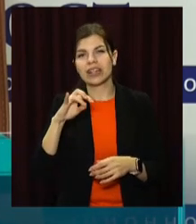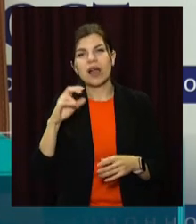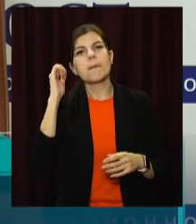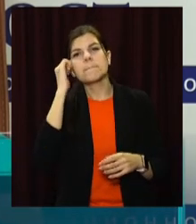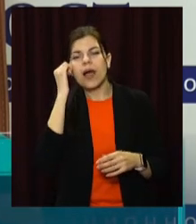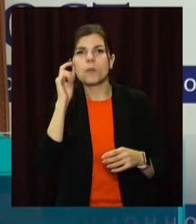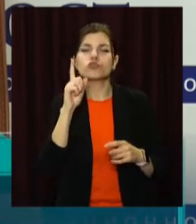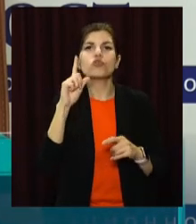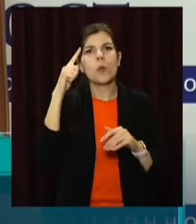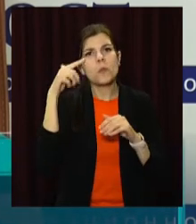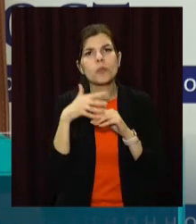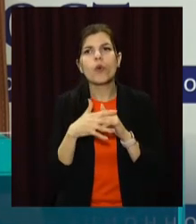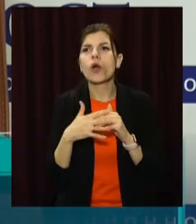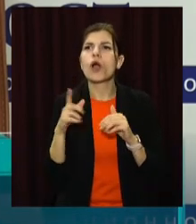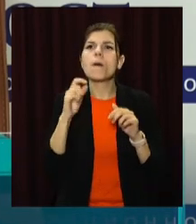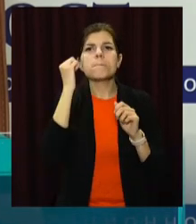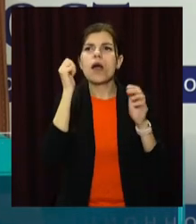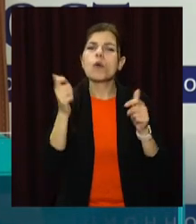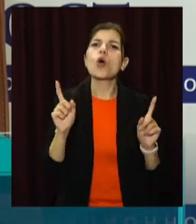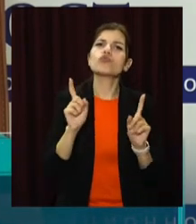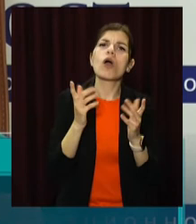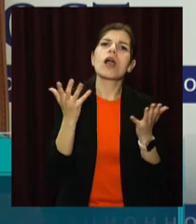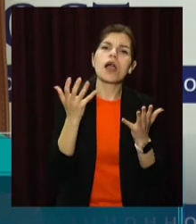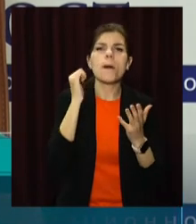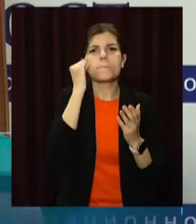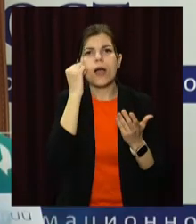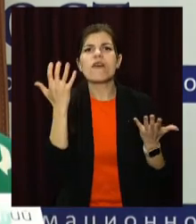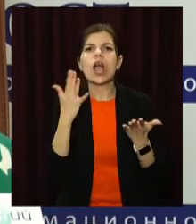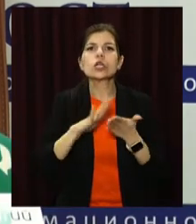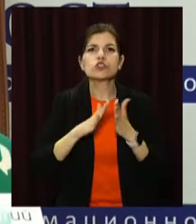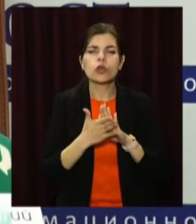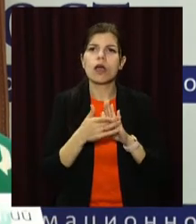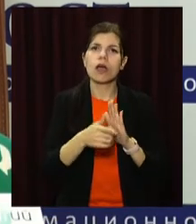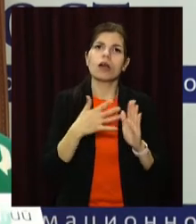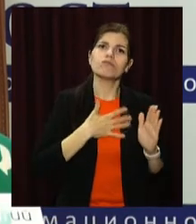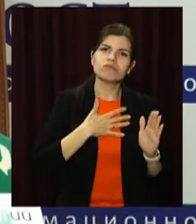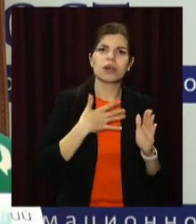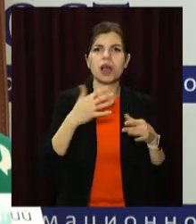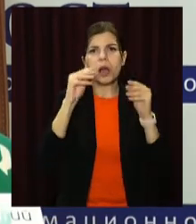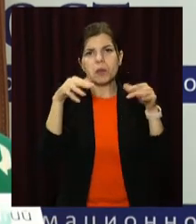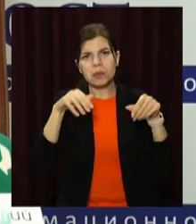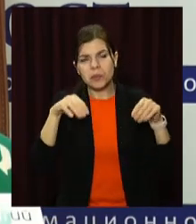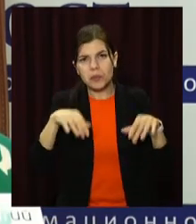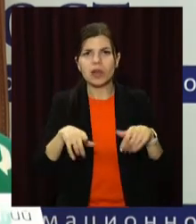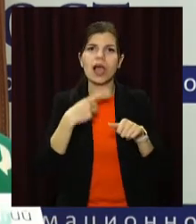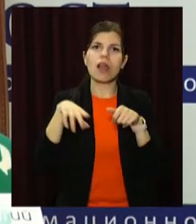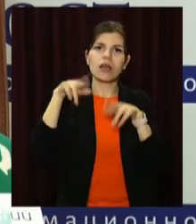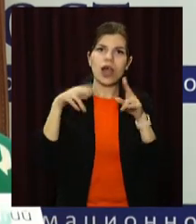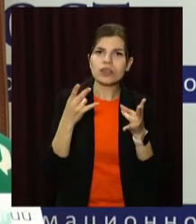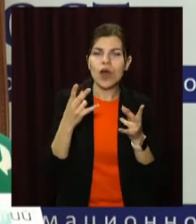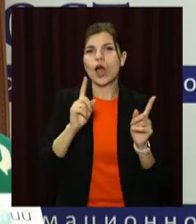'ятників, щоб розуміти повну картину, які пам'ятники, в якому стані, щоб була можливість